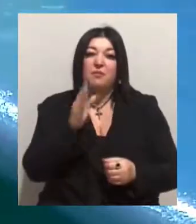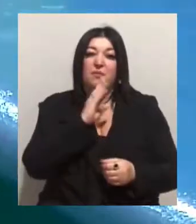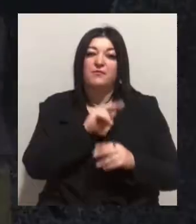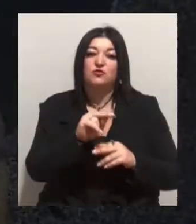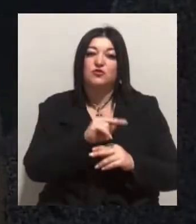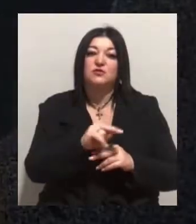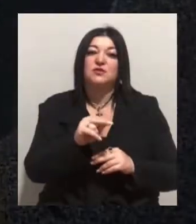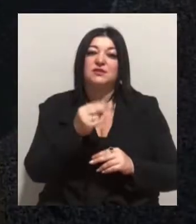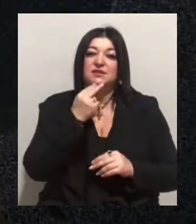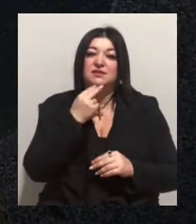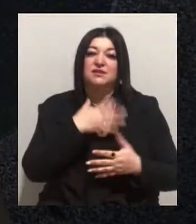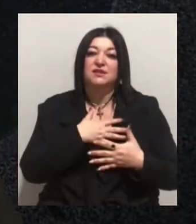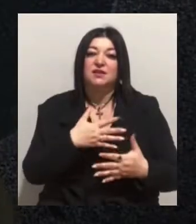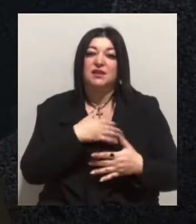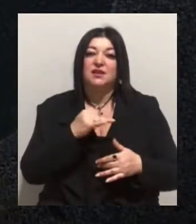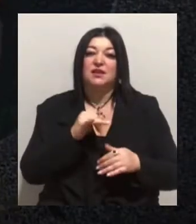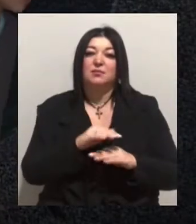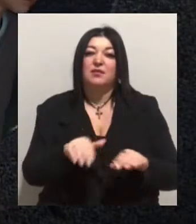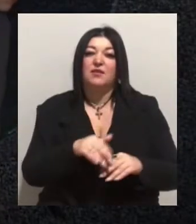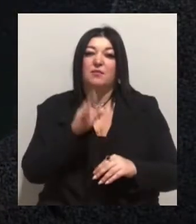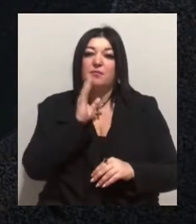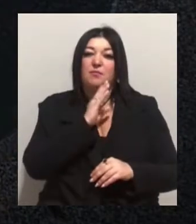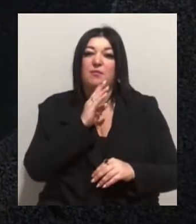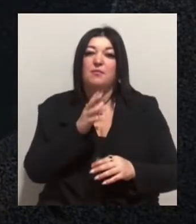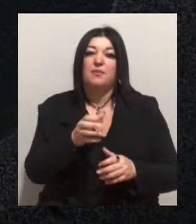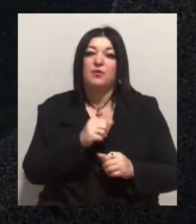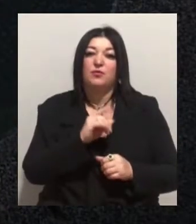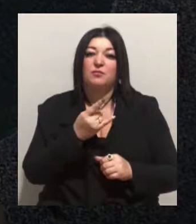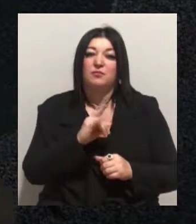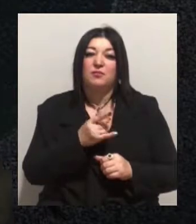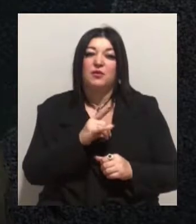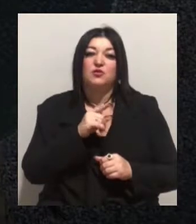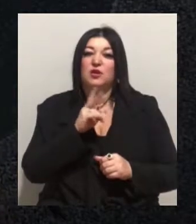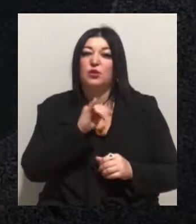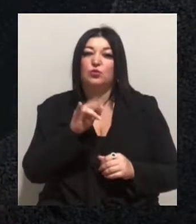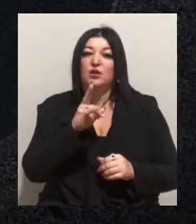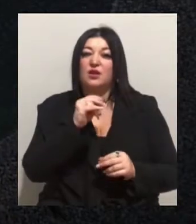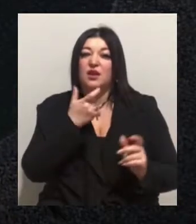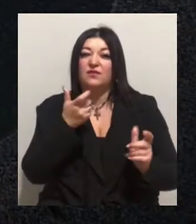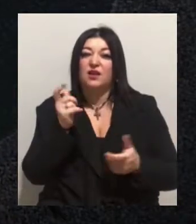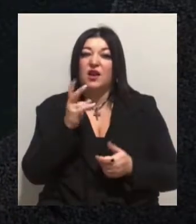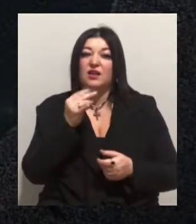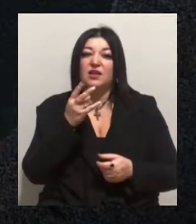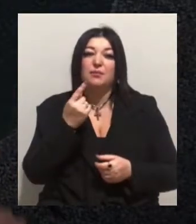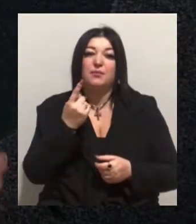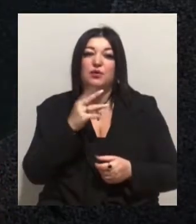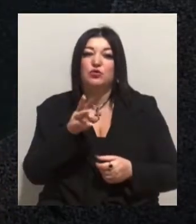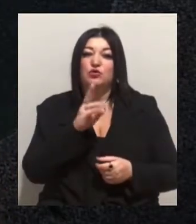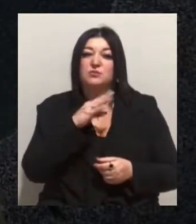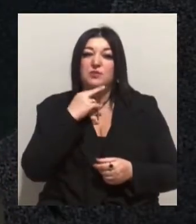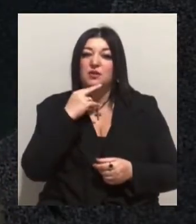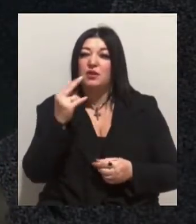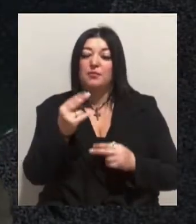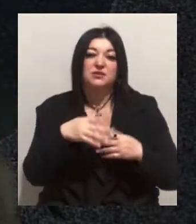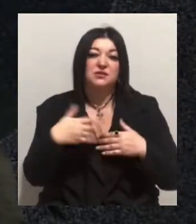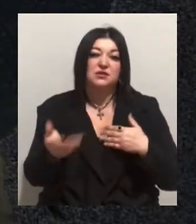та плавати. Мама зразу бере малюка під свою опіку. Нікуди не відкрикається, ні на минуточку, ні дивося по сторонах. Вона навчить його, як